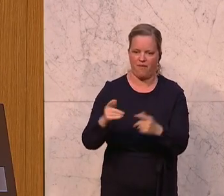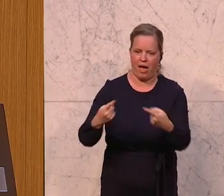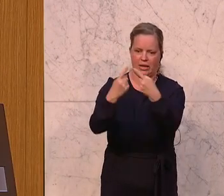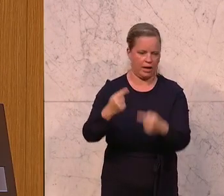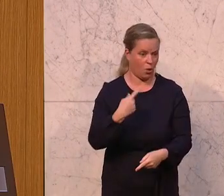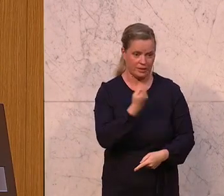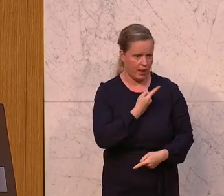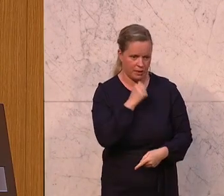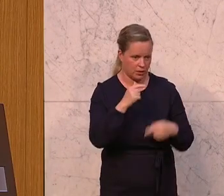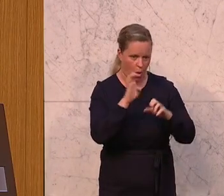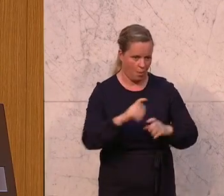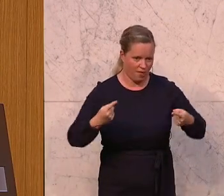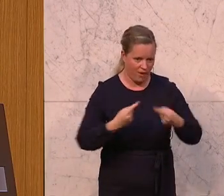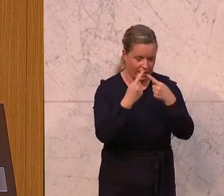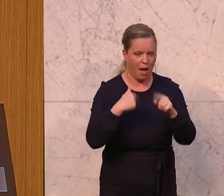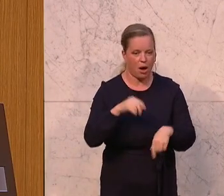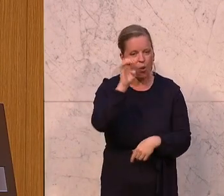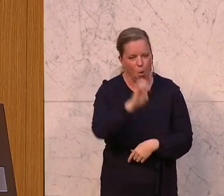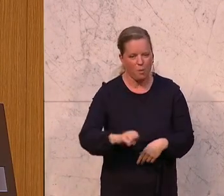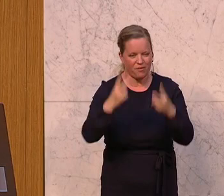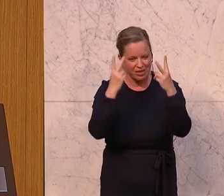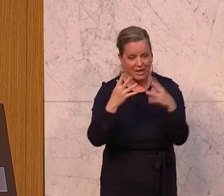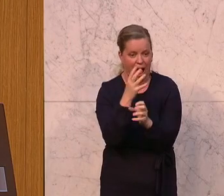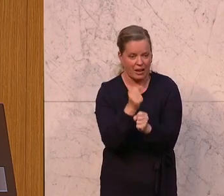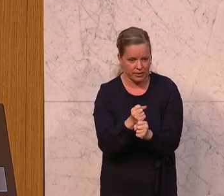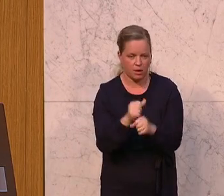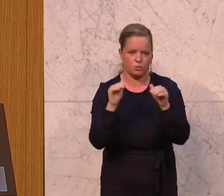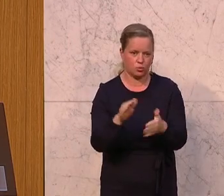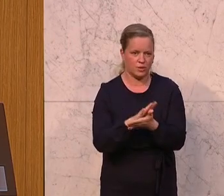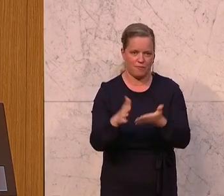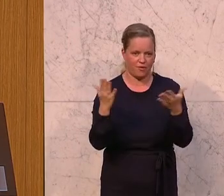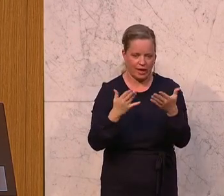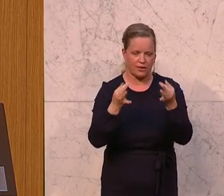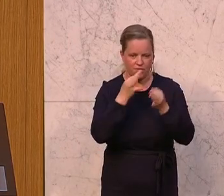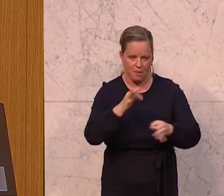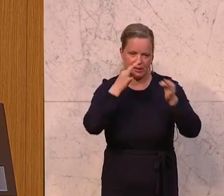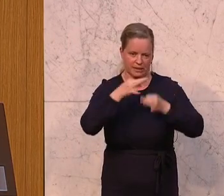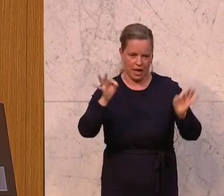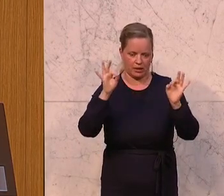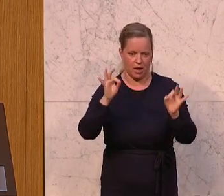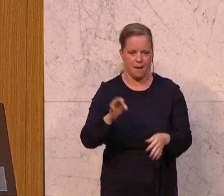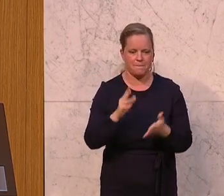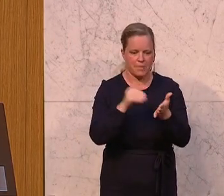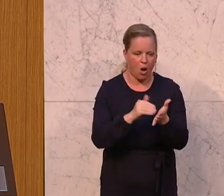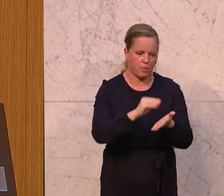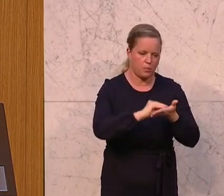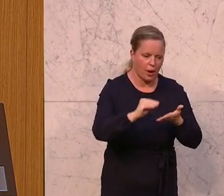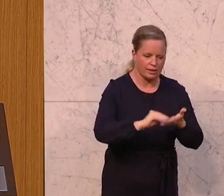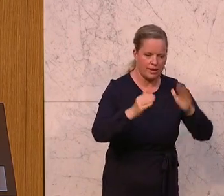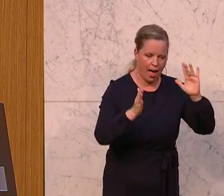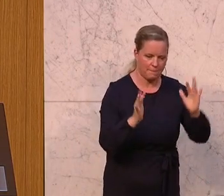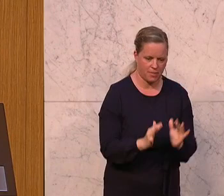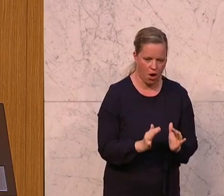Aber um dieses wichtige Europa zu erhalten, müssen wir uns einfach verbessern. Wir brauchen einen Bürokratieabbau. Wir brauchen eine